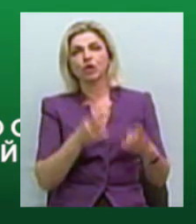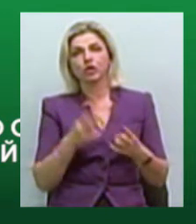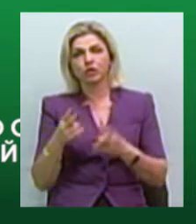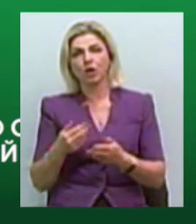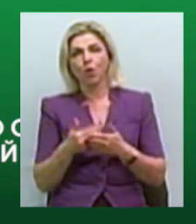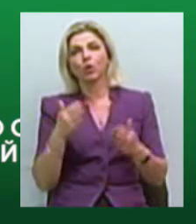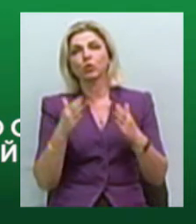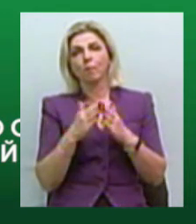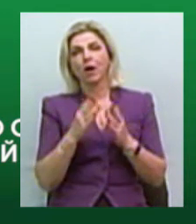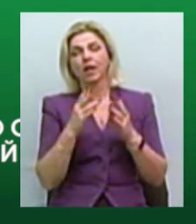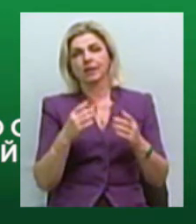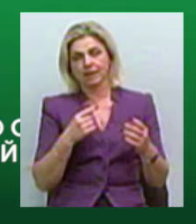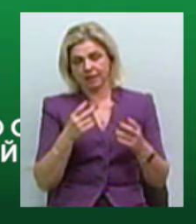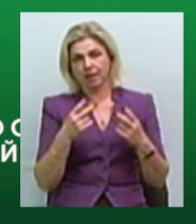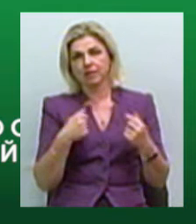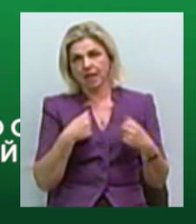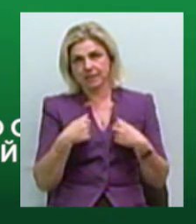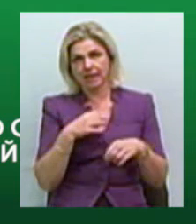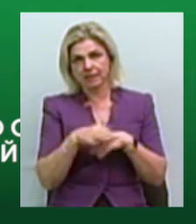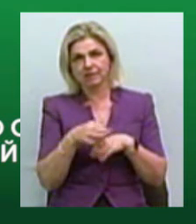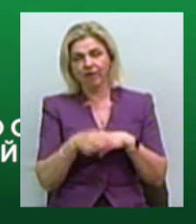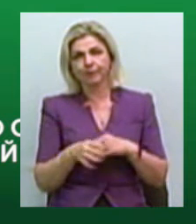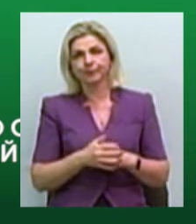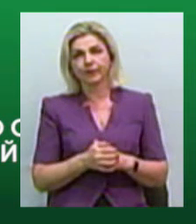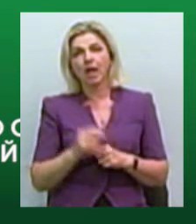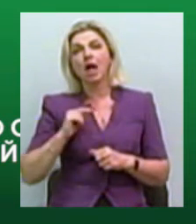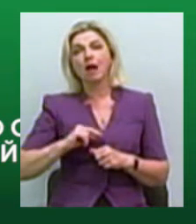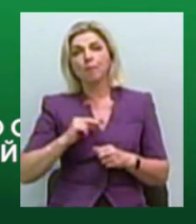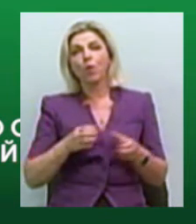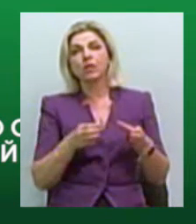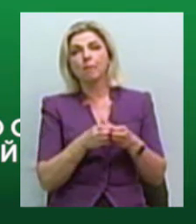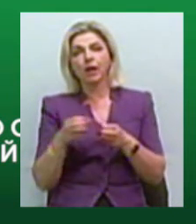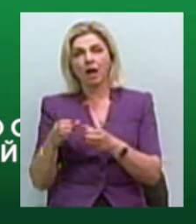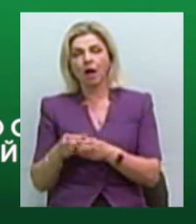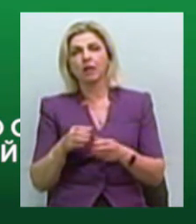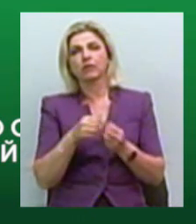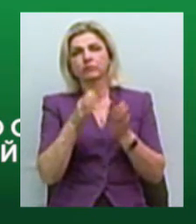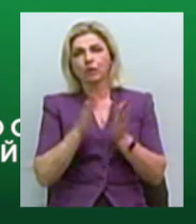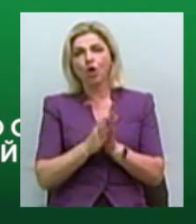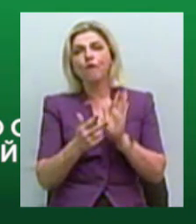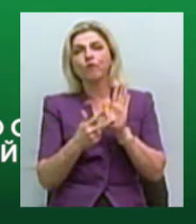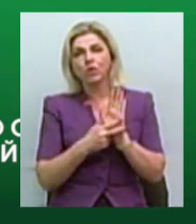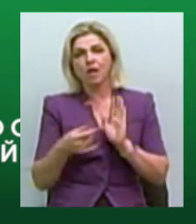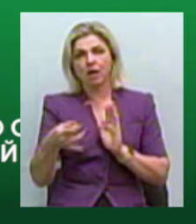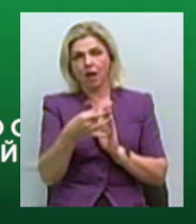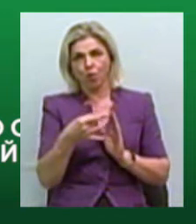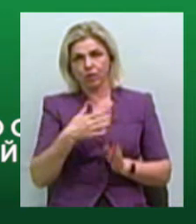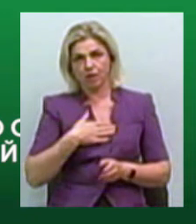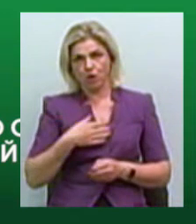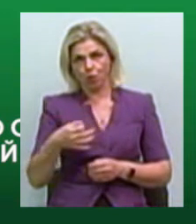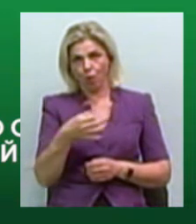домашнього насильства та гендерно-зумовленого. Роботою бригад на сьогодні охоплено 8 районів нашої області.